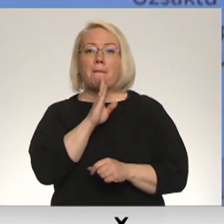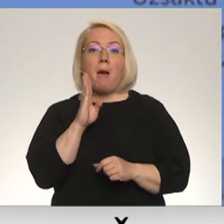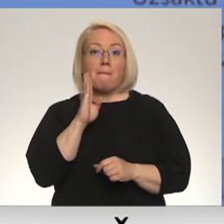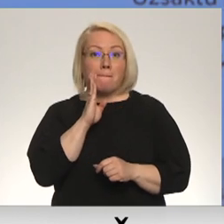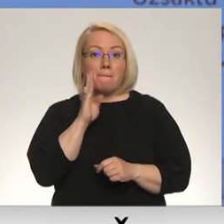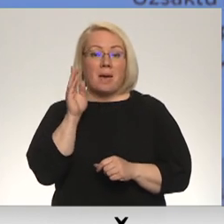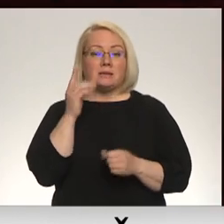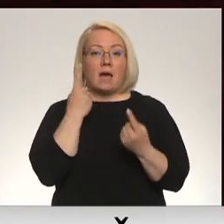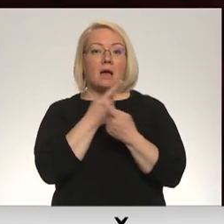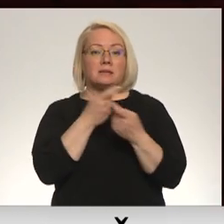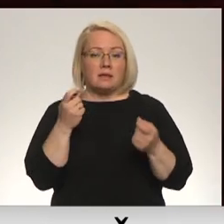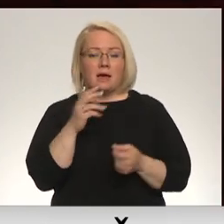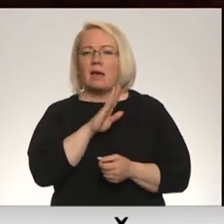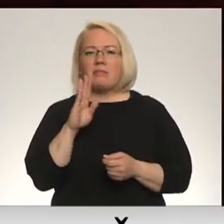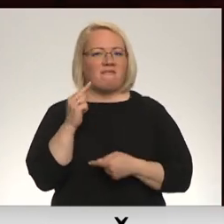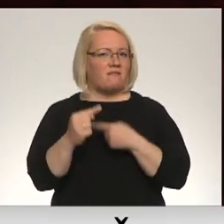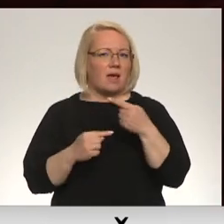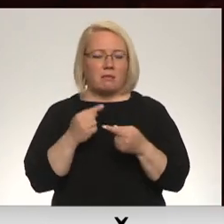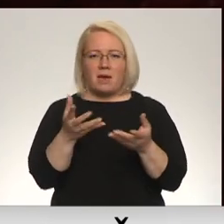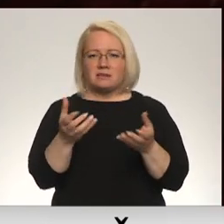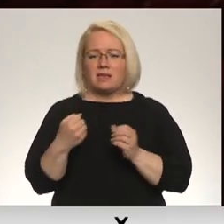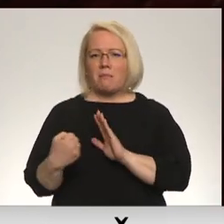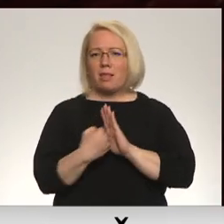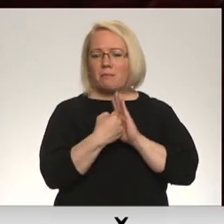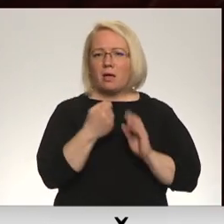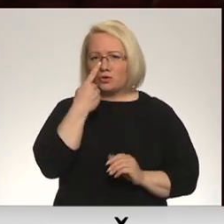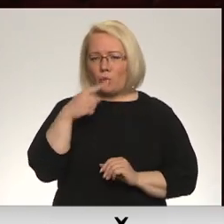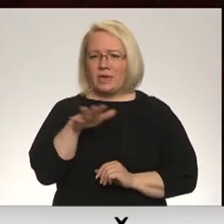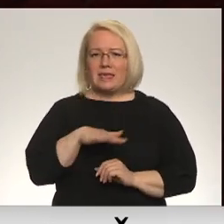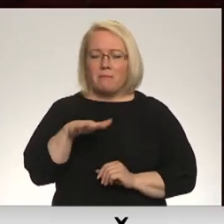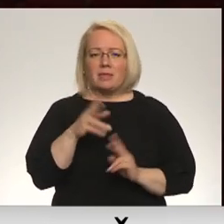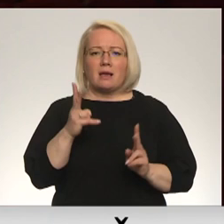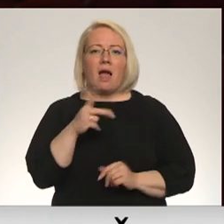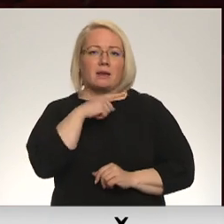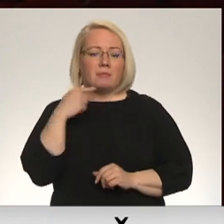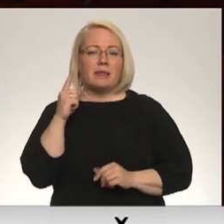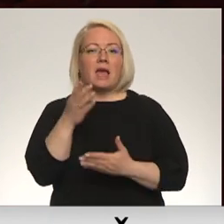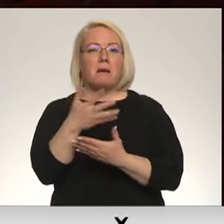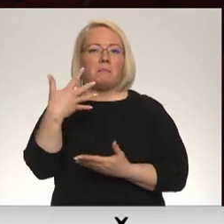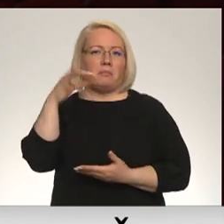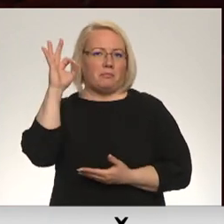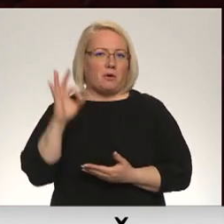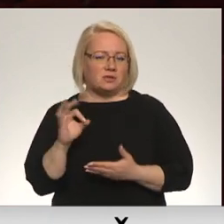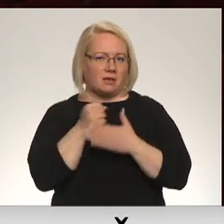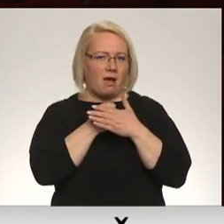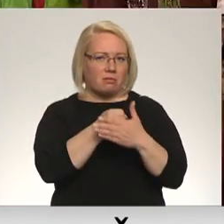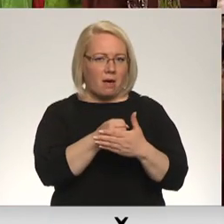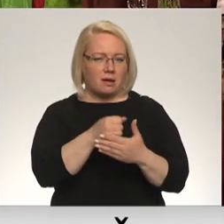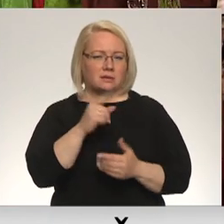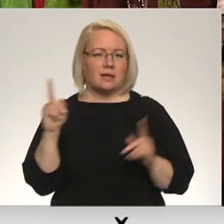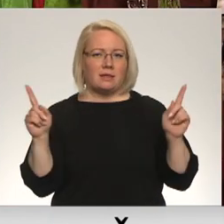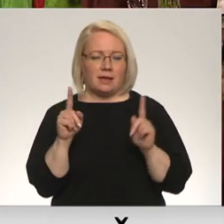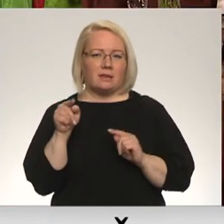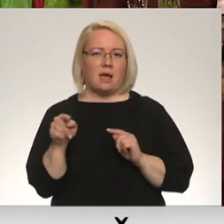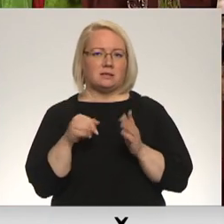ka nevienmēr viņas saņem tik lielu atbalstu no ģimenes, kā vēlētos. Apmēram, tikai puse mamma atzina, ka šis atbalsts ir.